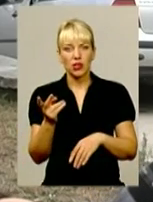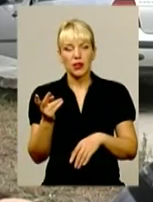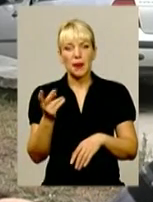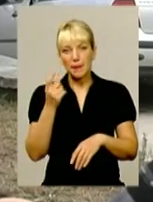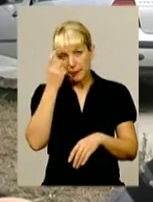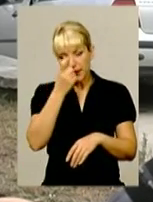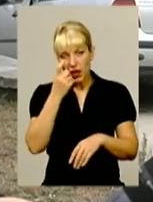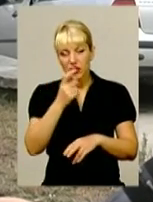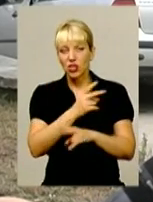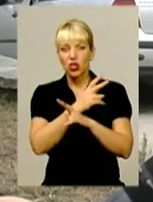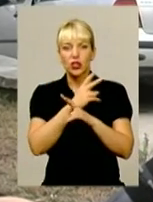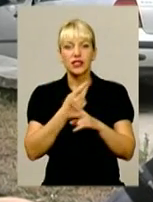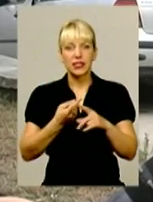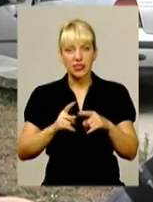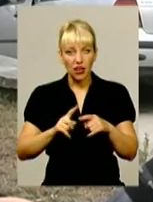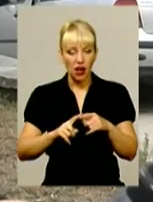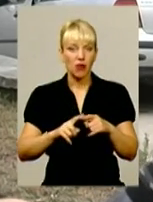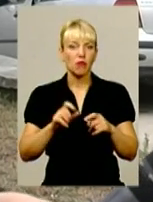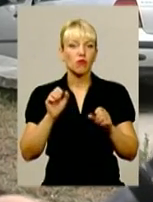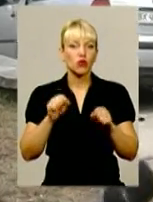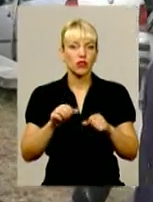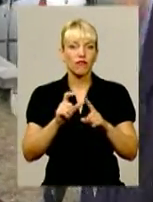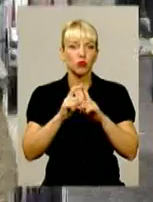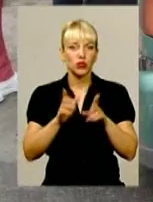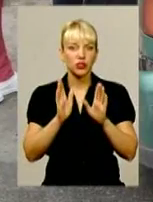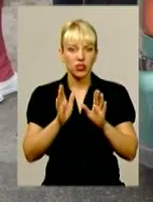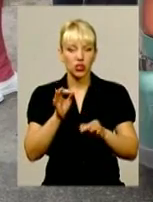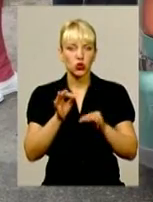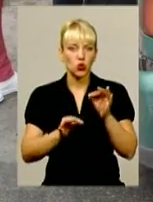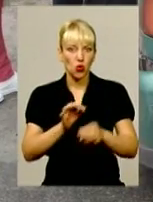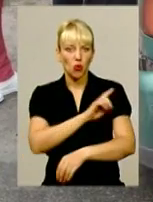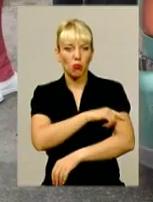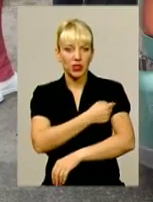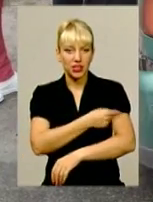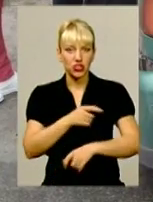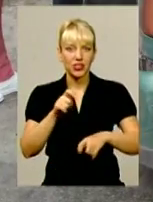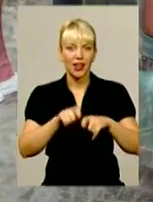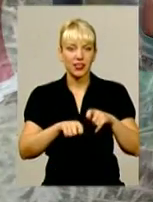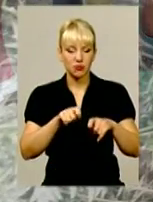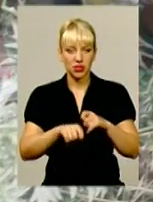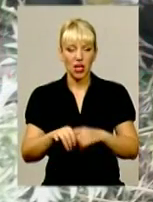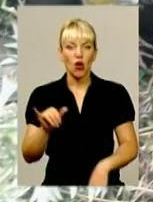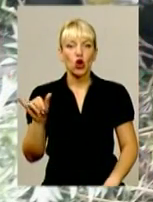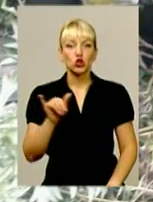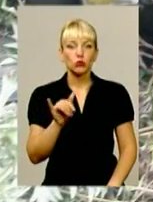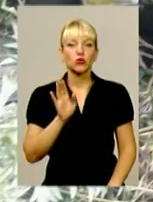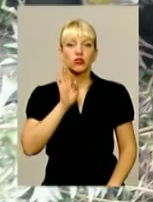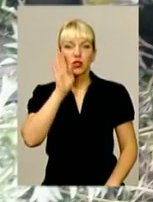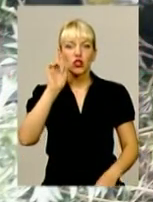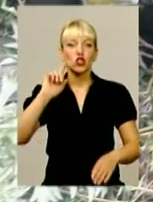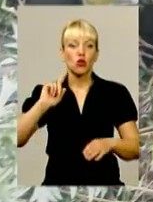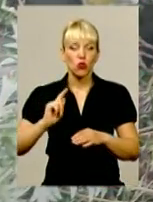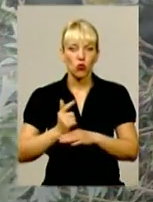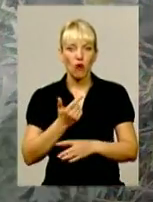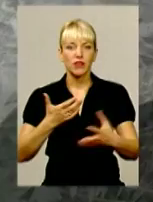це запитання відповість судово-медична експертиза, яка призначена слідчим». А вже у суботу зранку на околиці Нитішина знов зіткнення